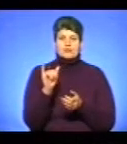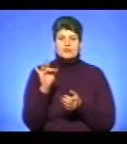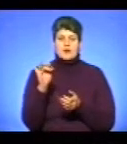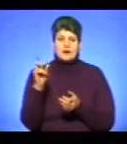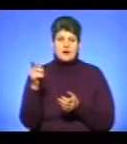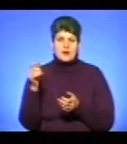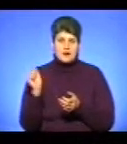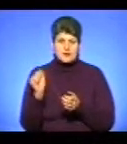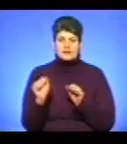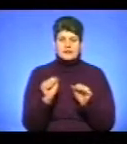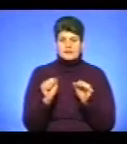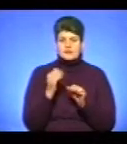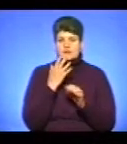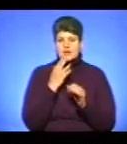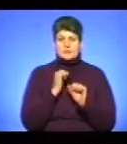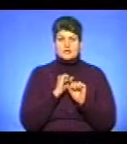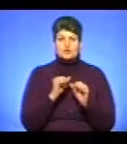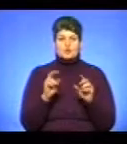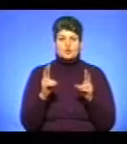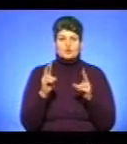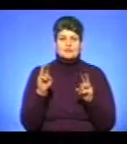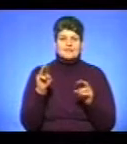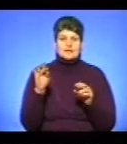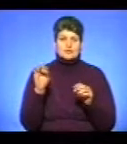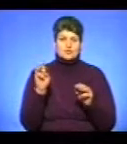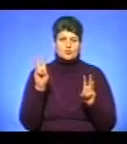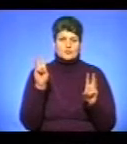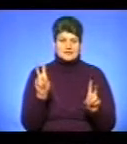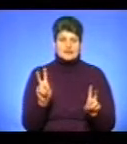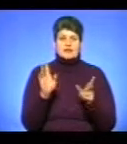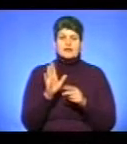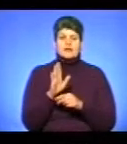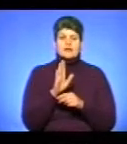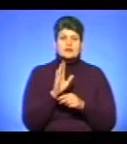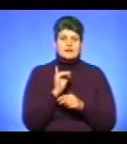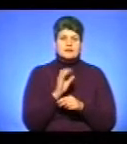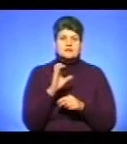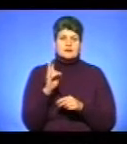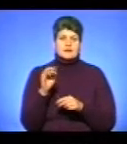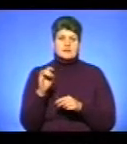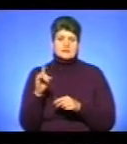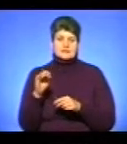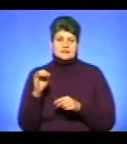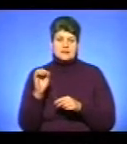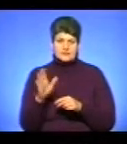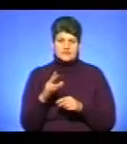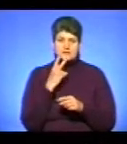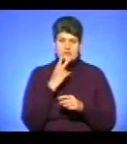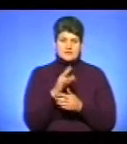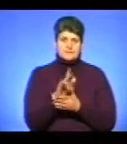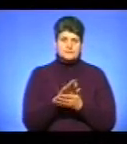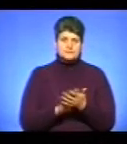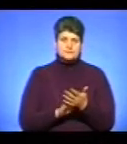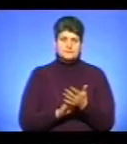Національно-патріотичного клубу «Тризубець» та Ірина Сказків, військовослужбовець Збройних сил України. Детальніше у сюжеті Любові